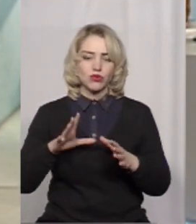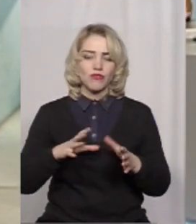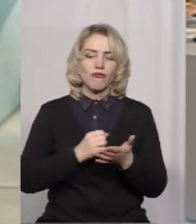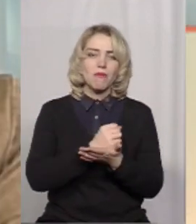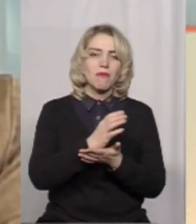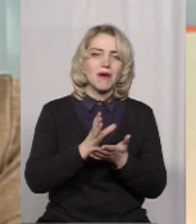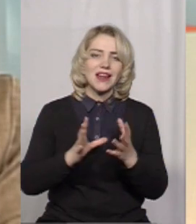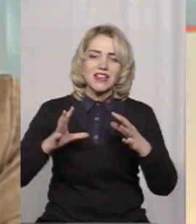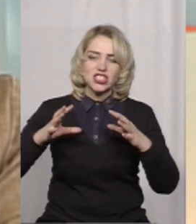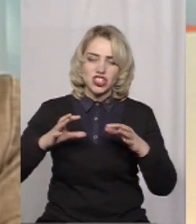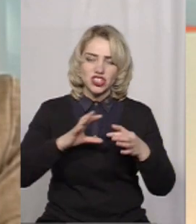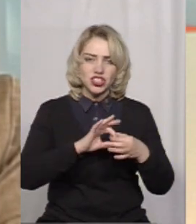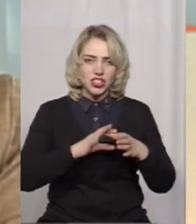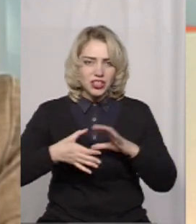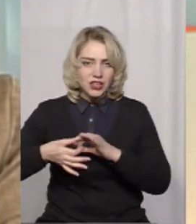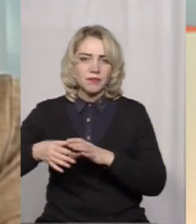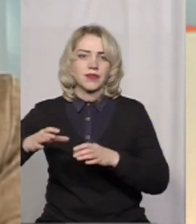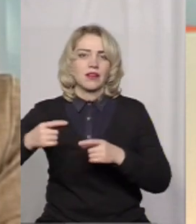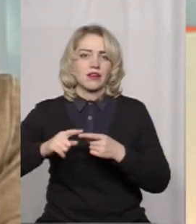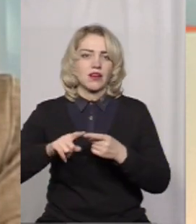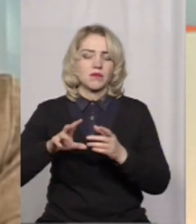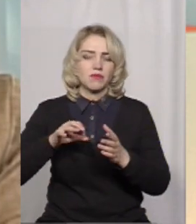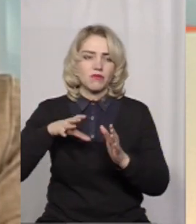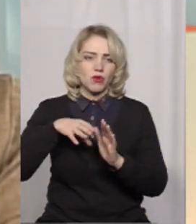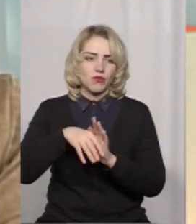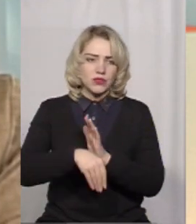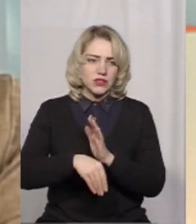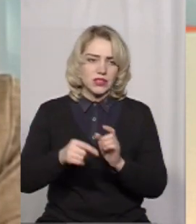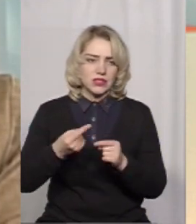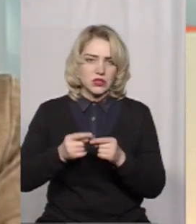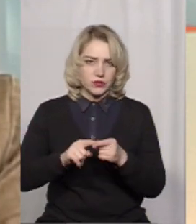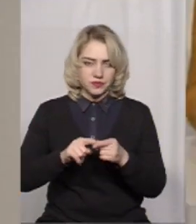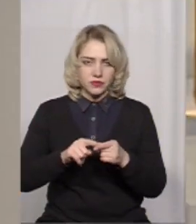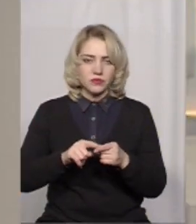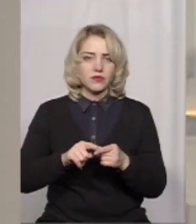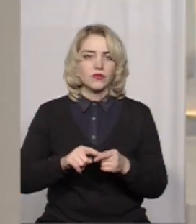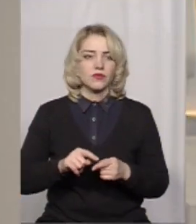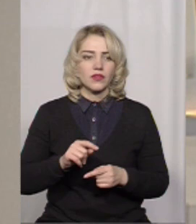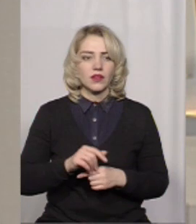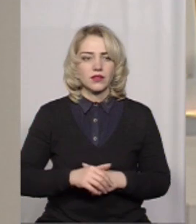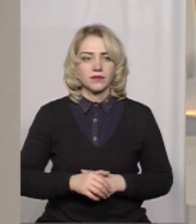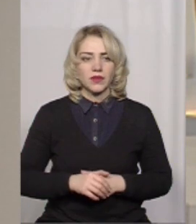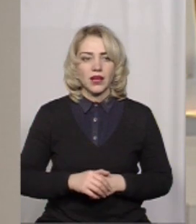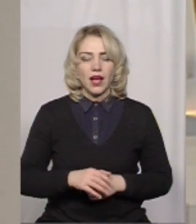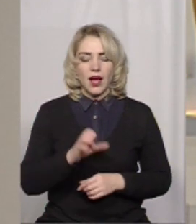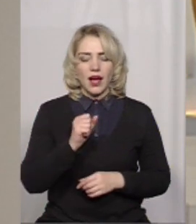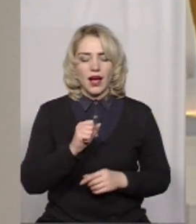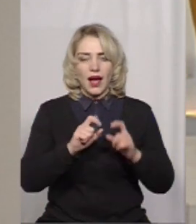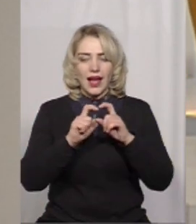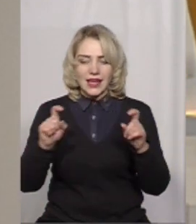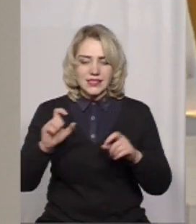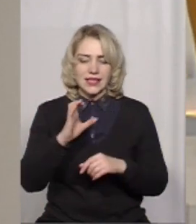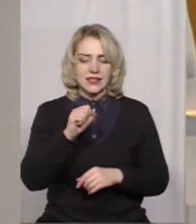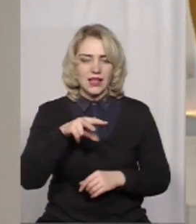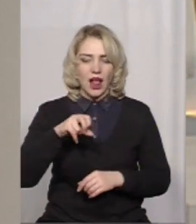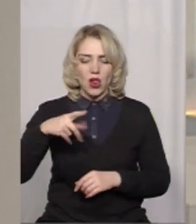змогли впроваджувати більш якісні проекти в нас в області для досягнення 17 цілей сталого розвитку. А от Агенція сталого розвитку є партнером